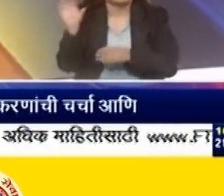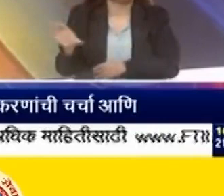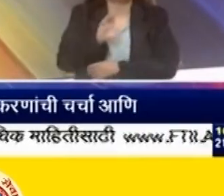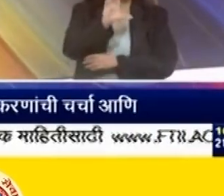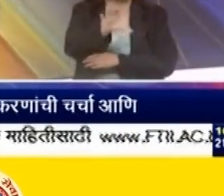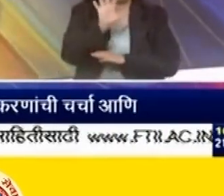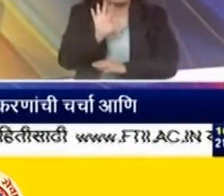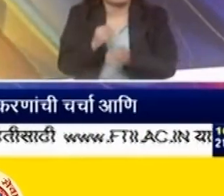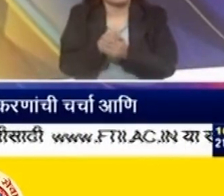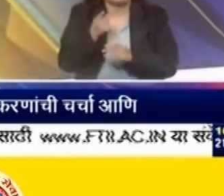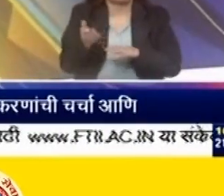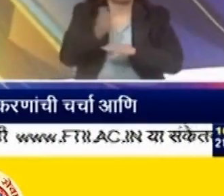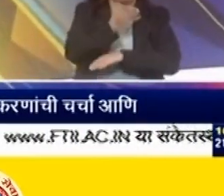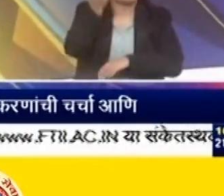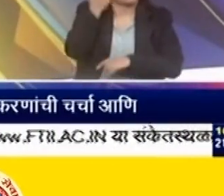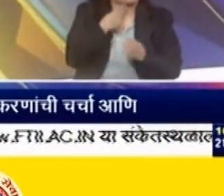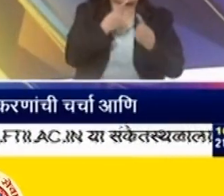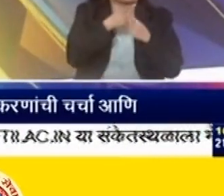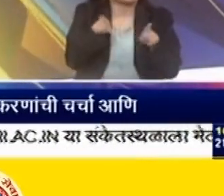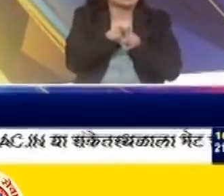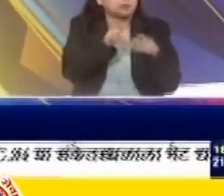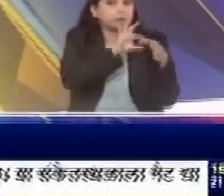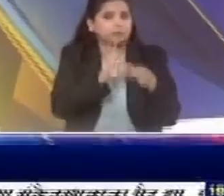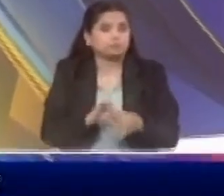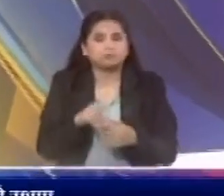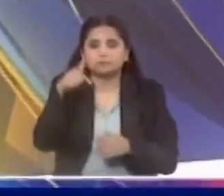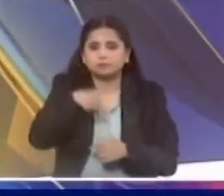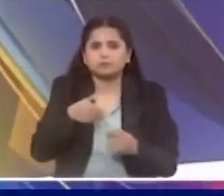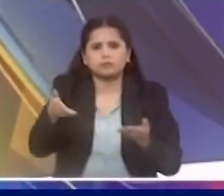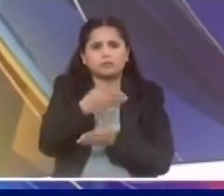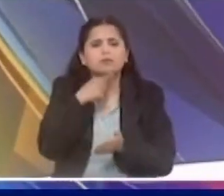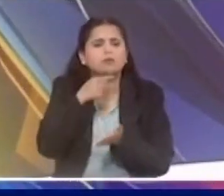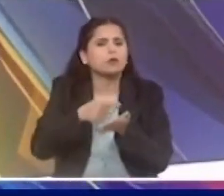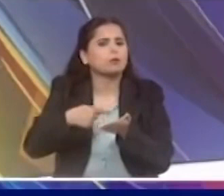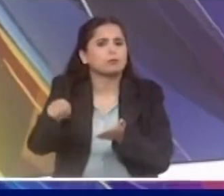पी एलाई योजने चा